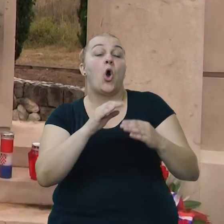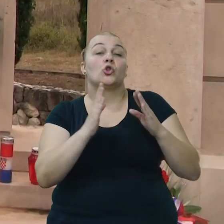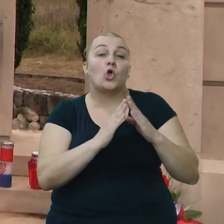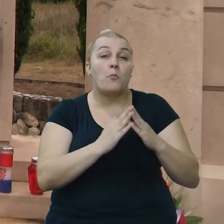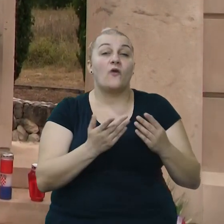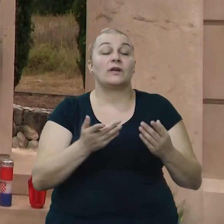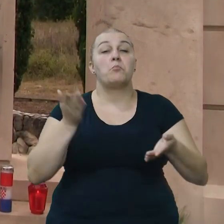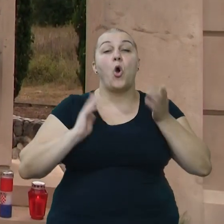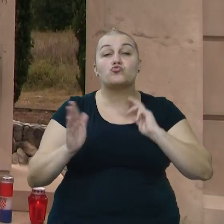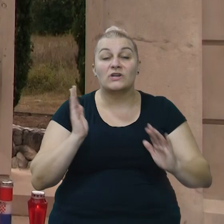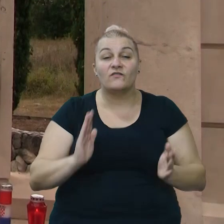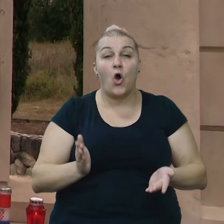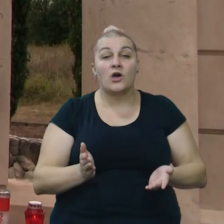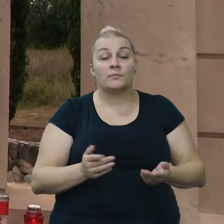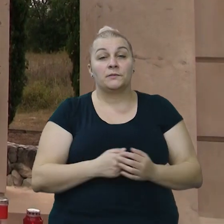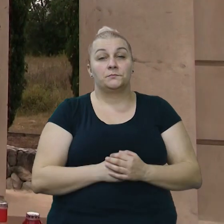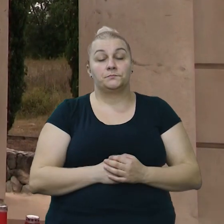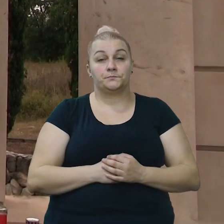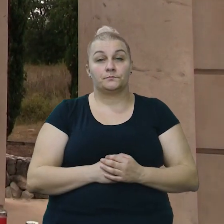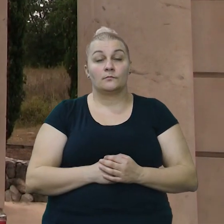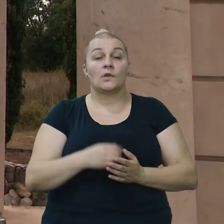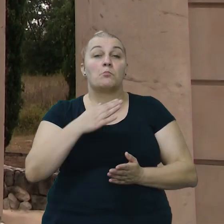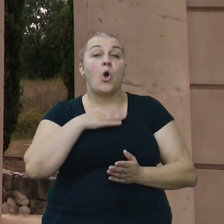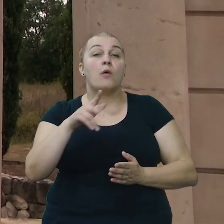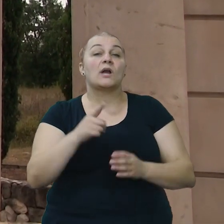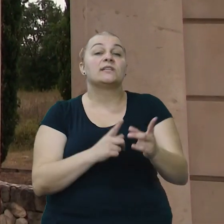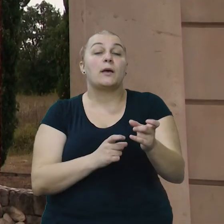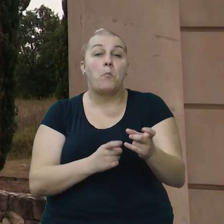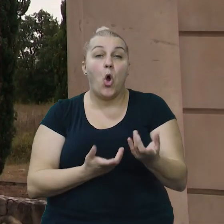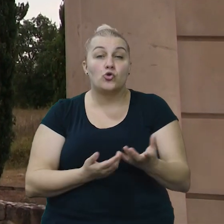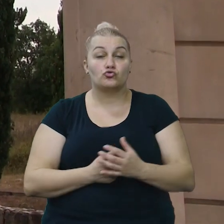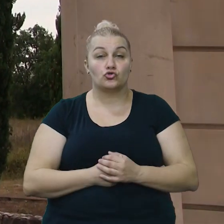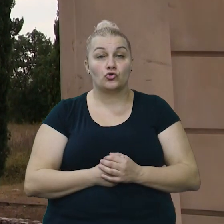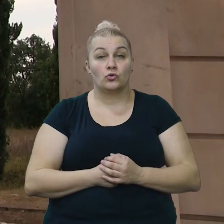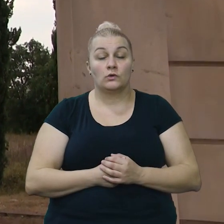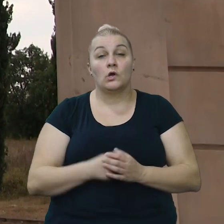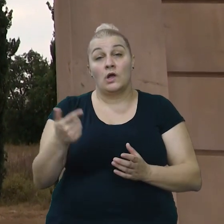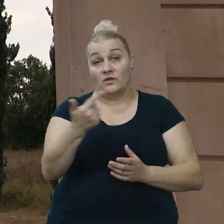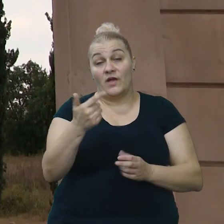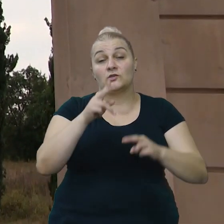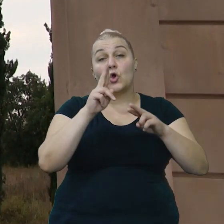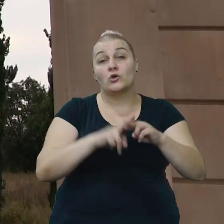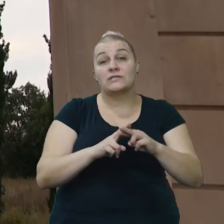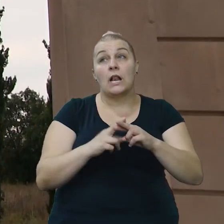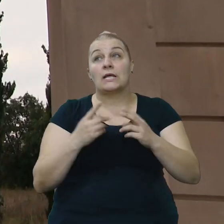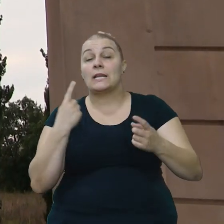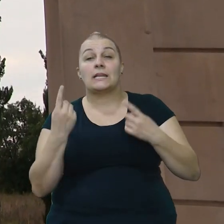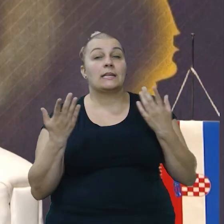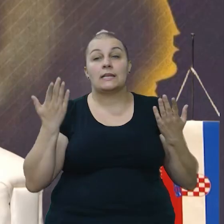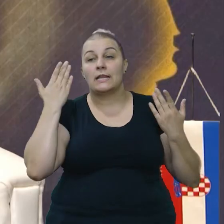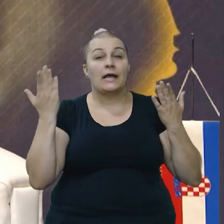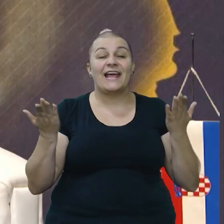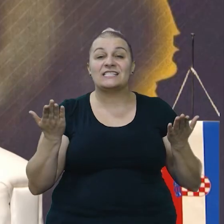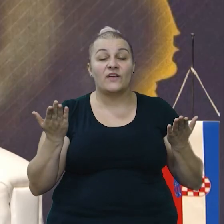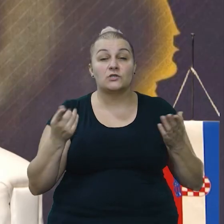braća po uniformi, odori, moja braća po oružju, ostala su u nezvjesnosti, to jest,